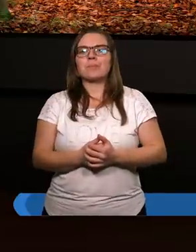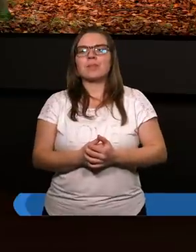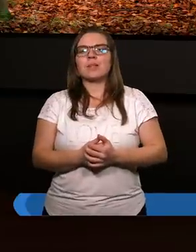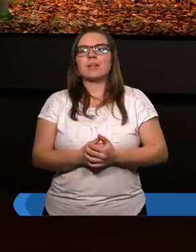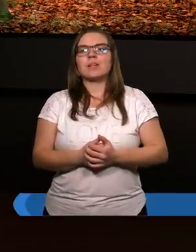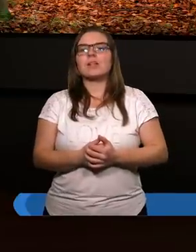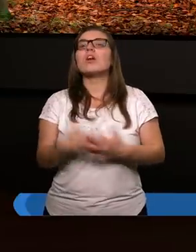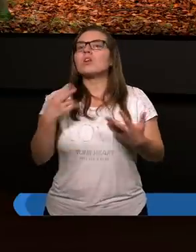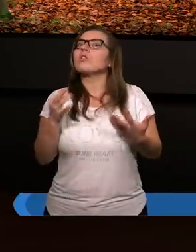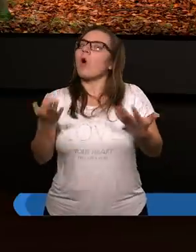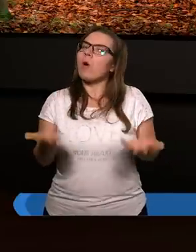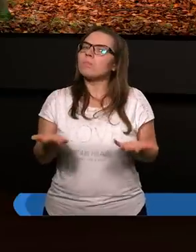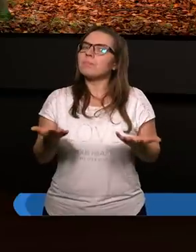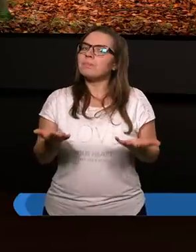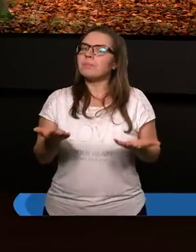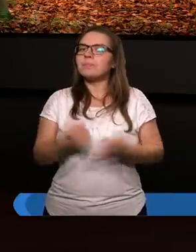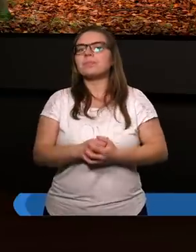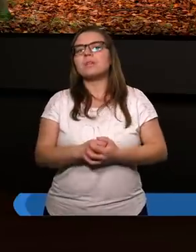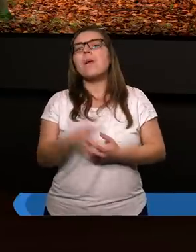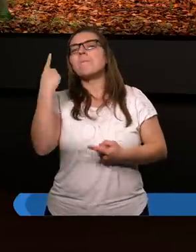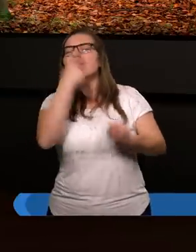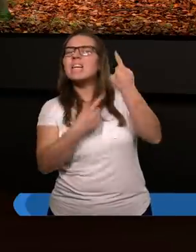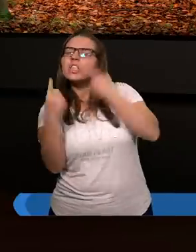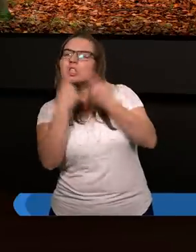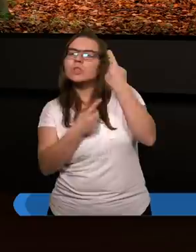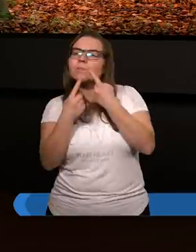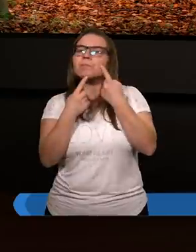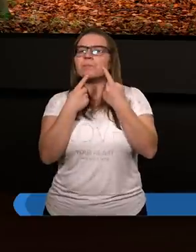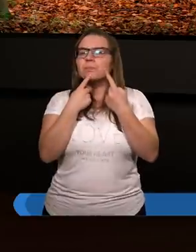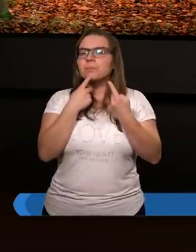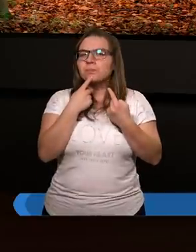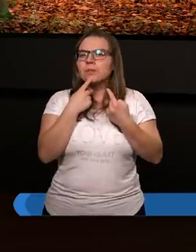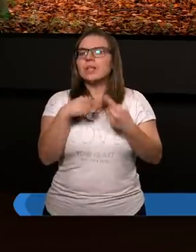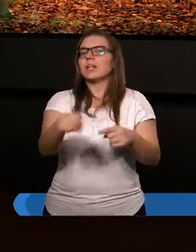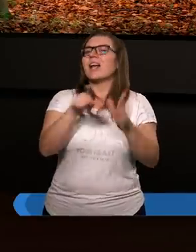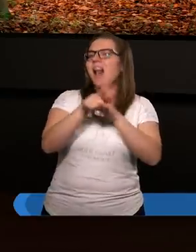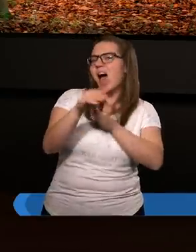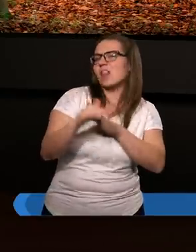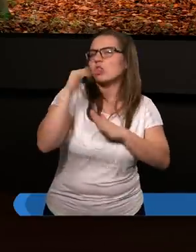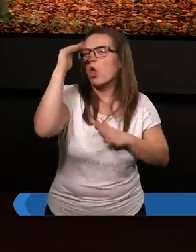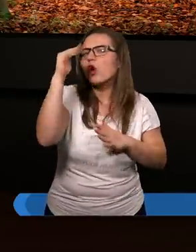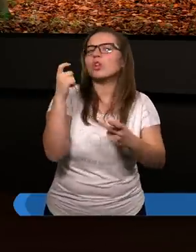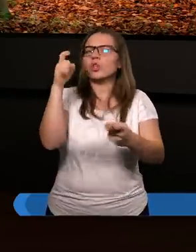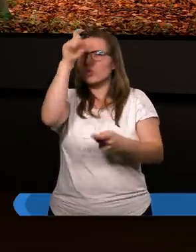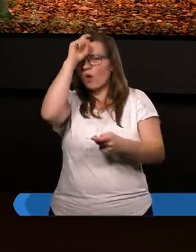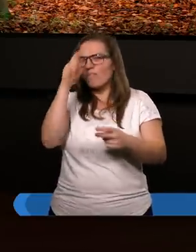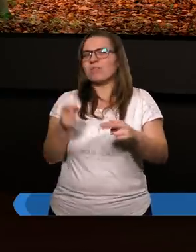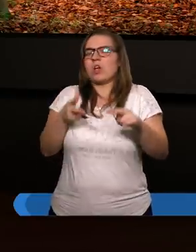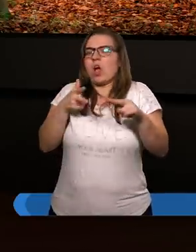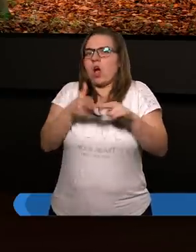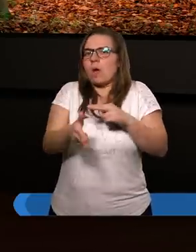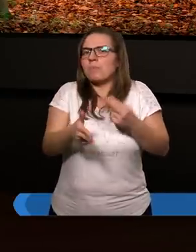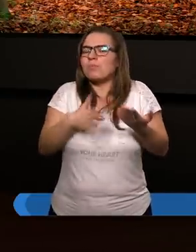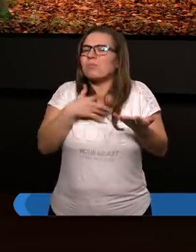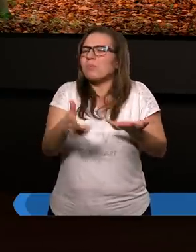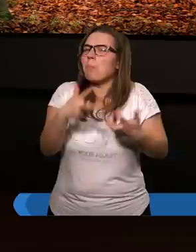No bo myślę, że dla dorosłego człowieka obrzezywać się